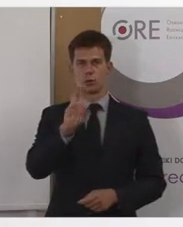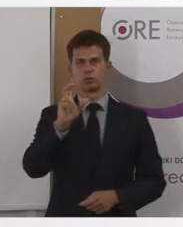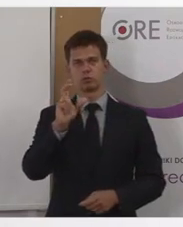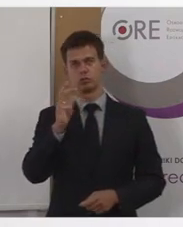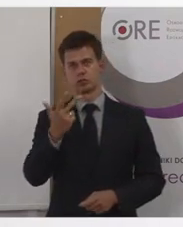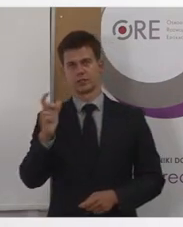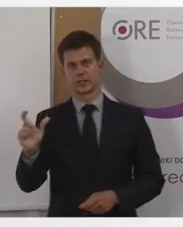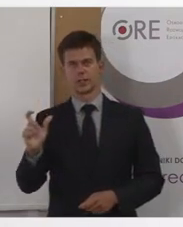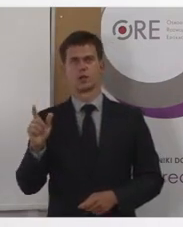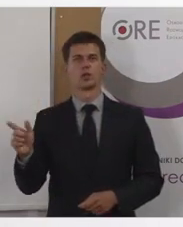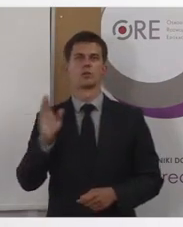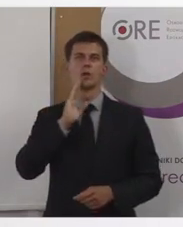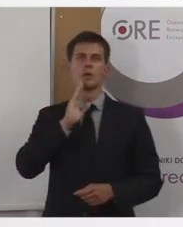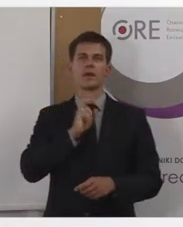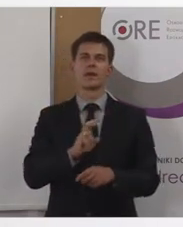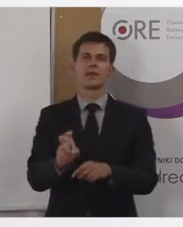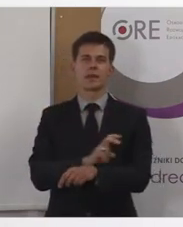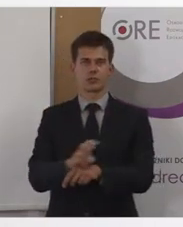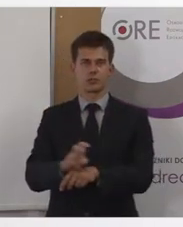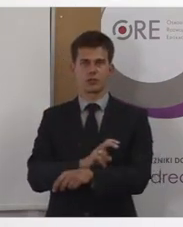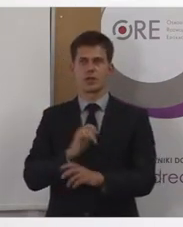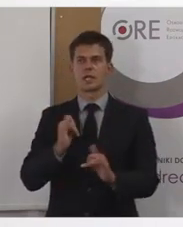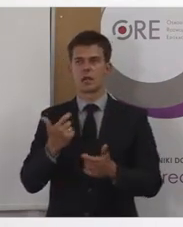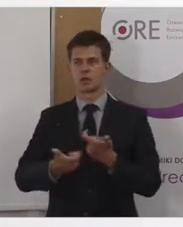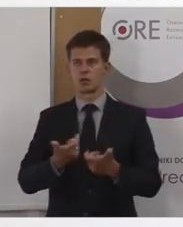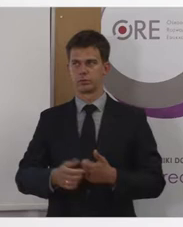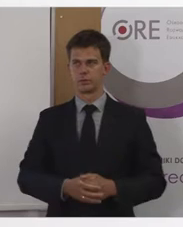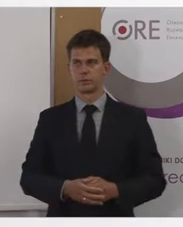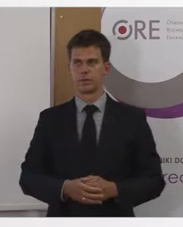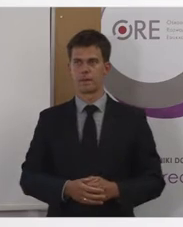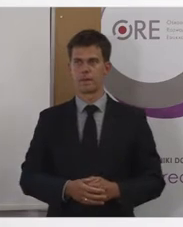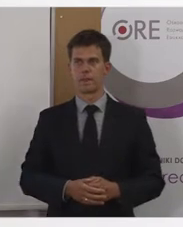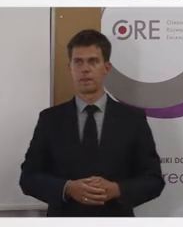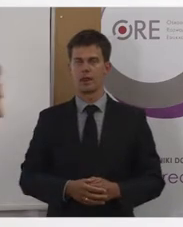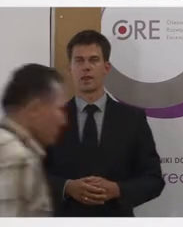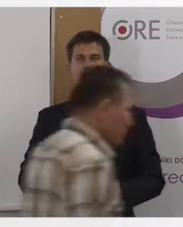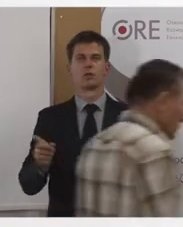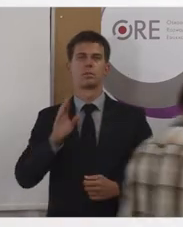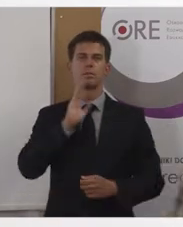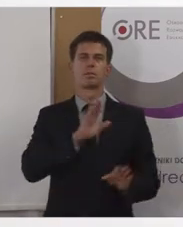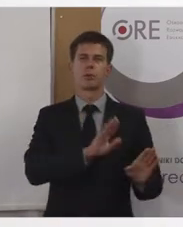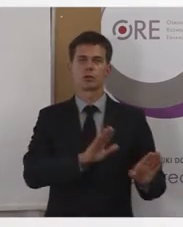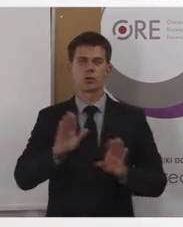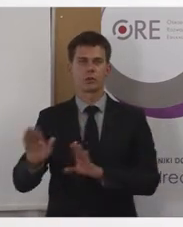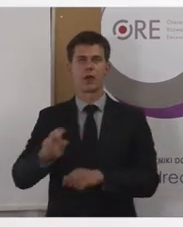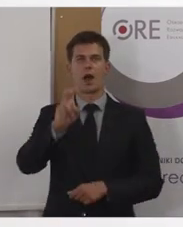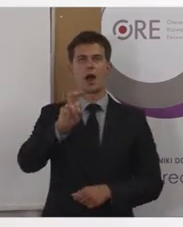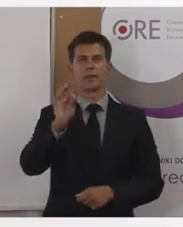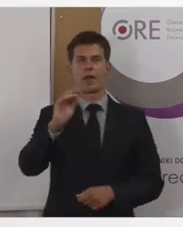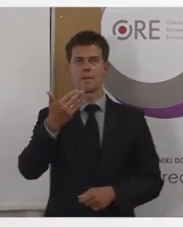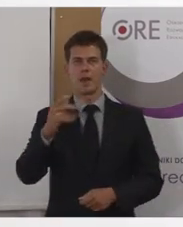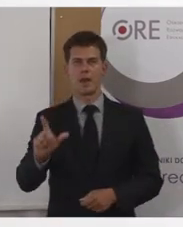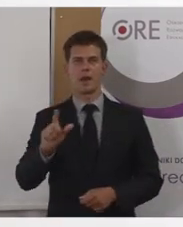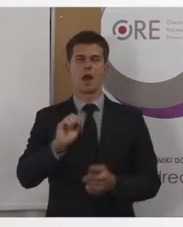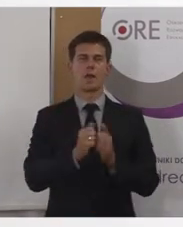specyfikacja techniczna, podobna do takich specyfikacji właśnie jak język HTML, jak